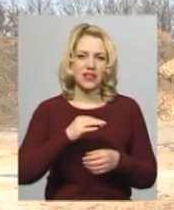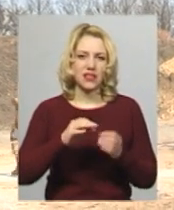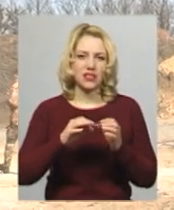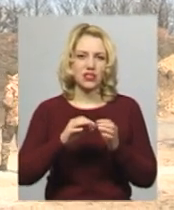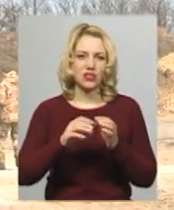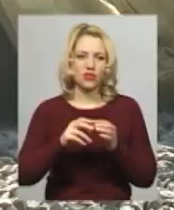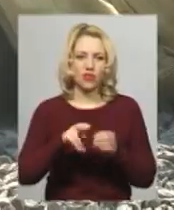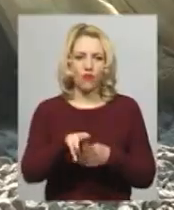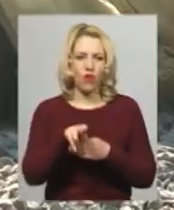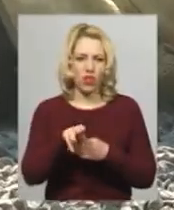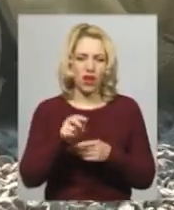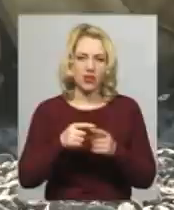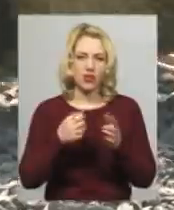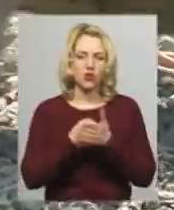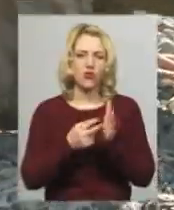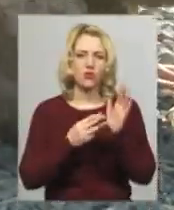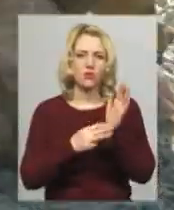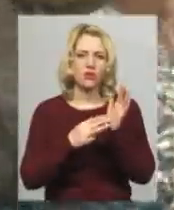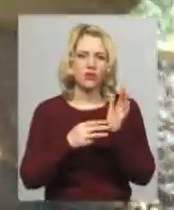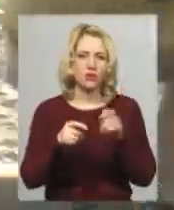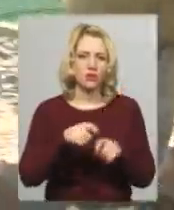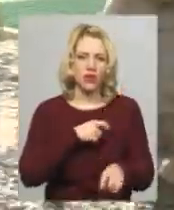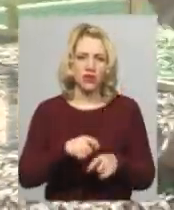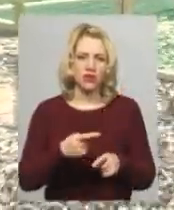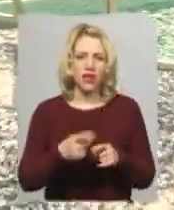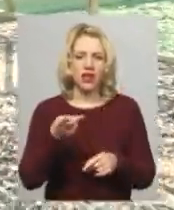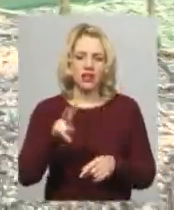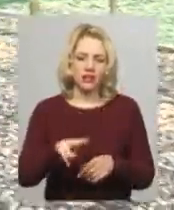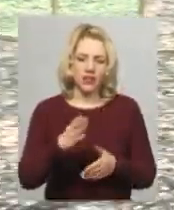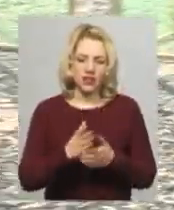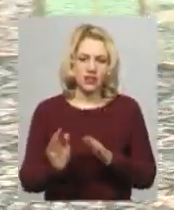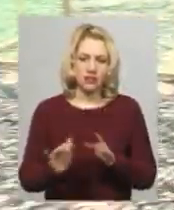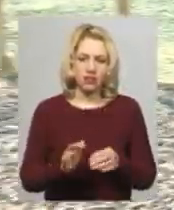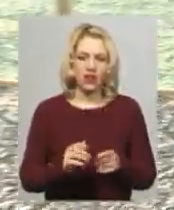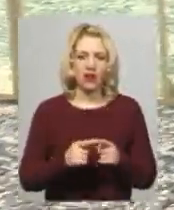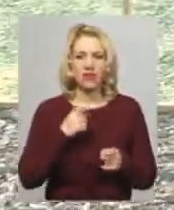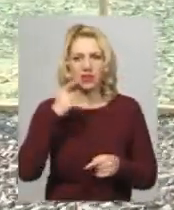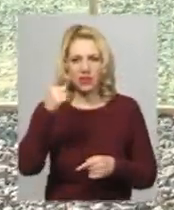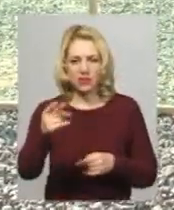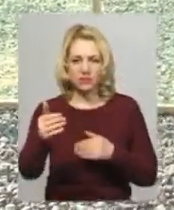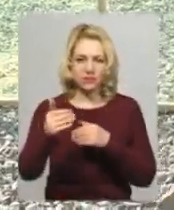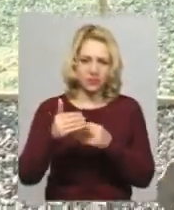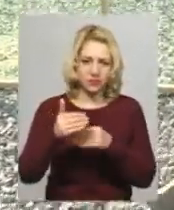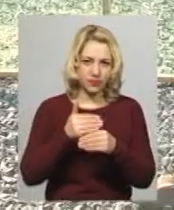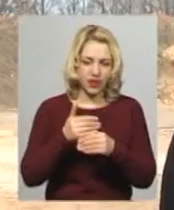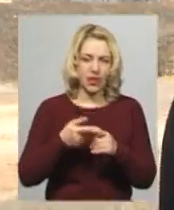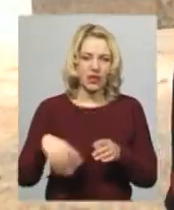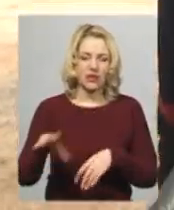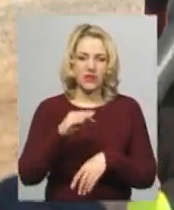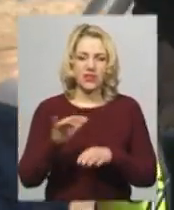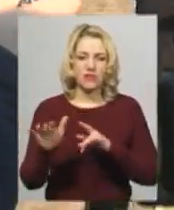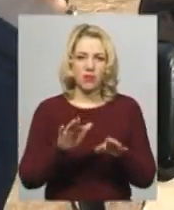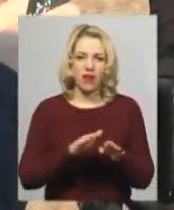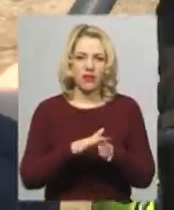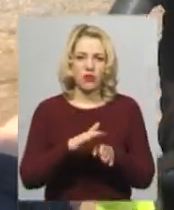400 метрів. Учасники змагаються в двох класах – вправи ядальні, середні і ближні. Всі 12 вправ виконують на час. Я